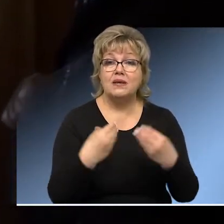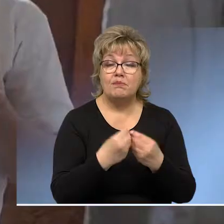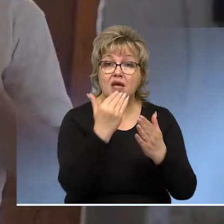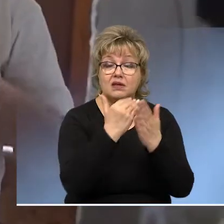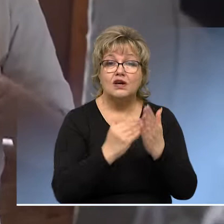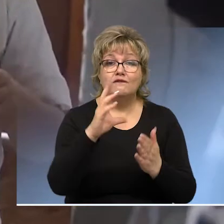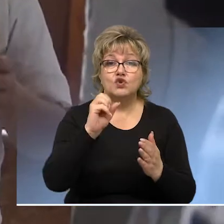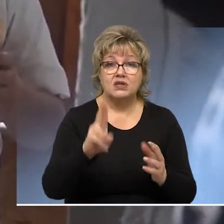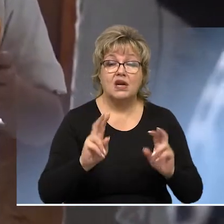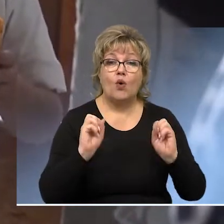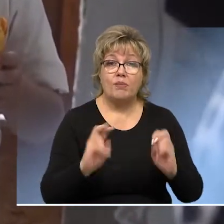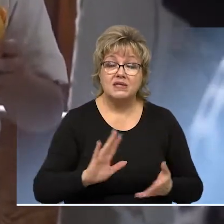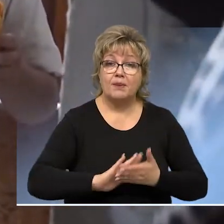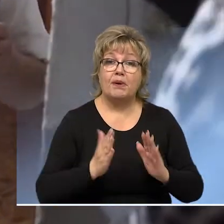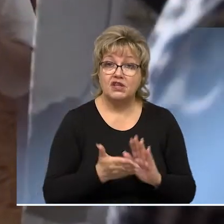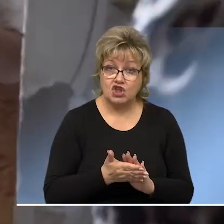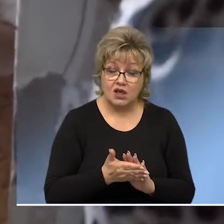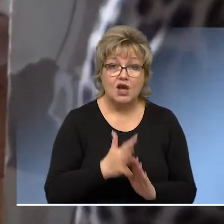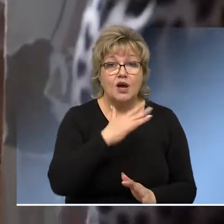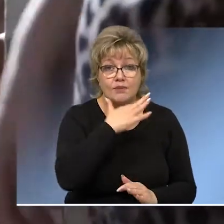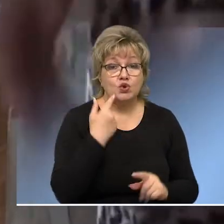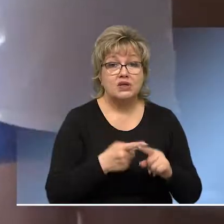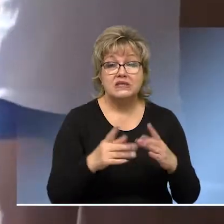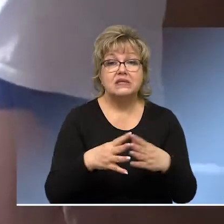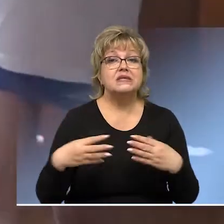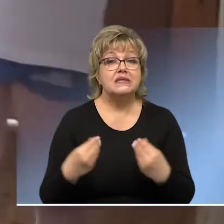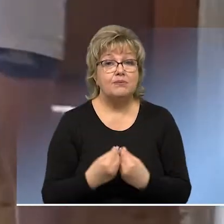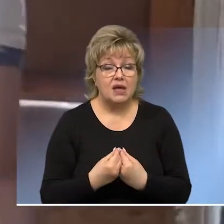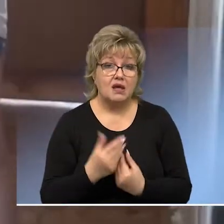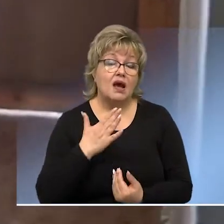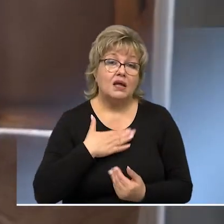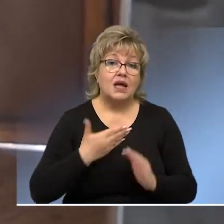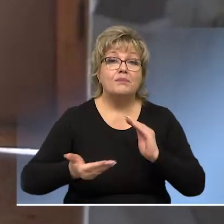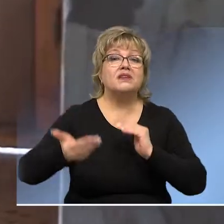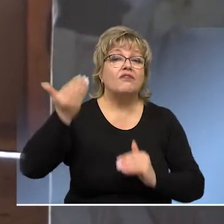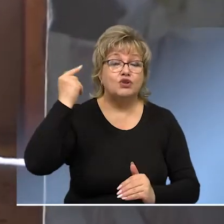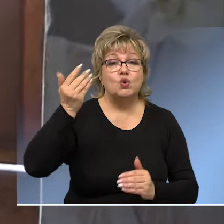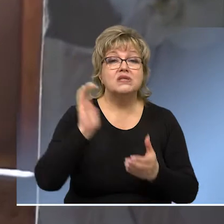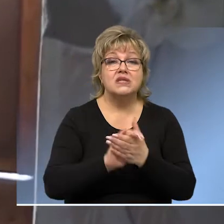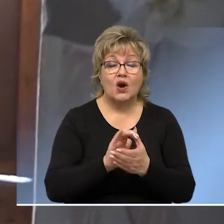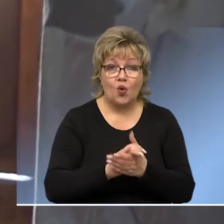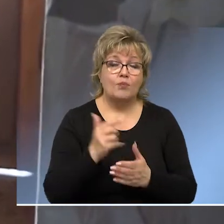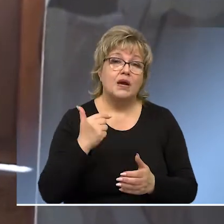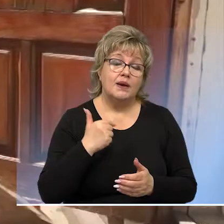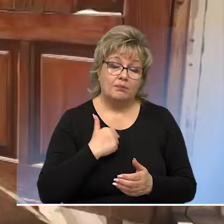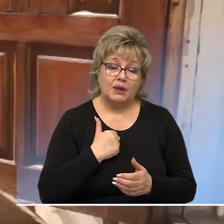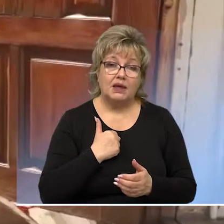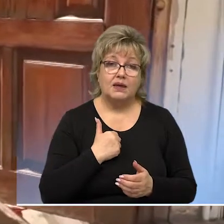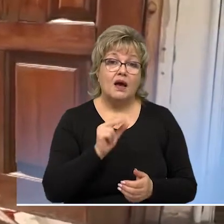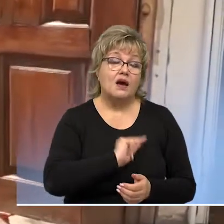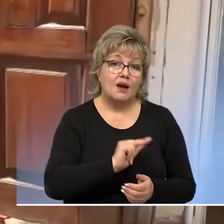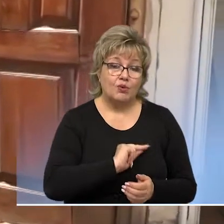семей, находящихся в социально опасном положении. Многие из этих семей нам давно знакомы, мы